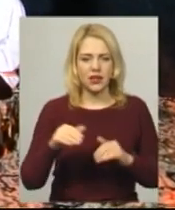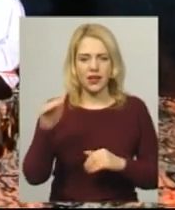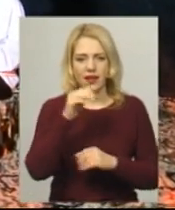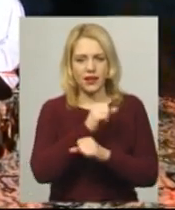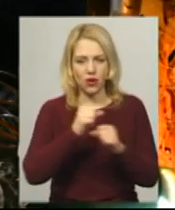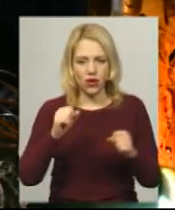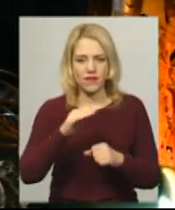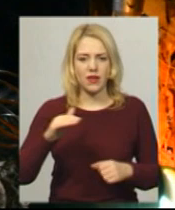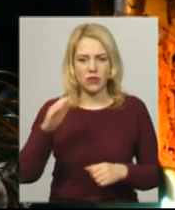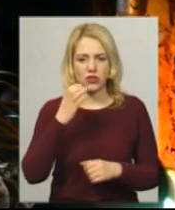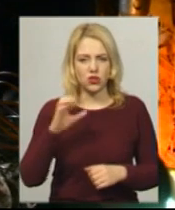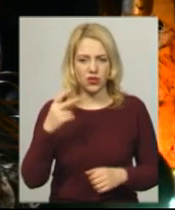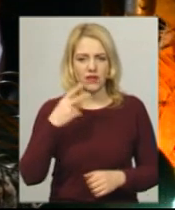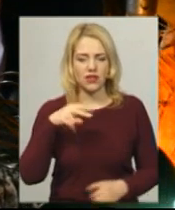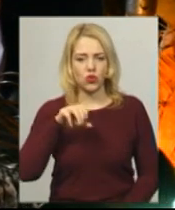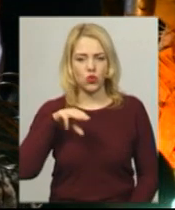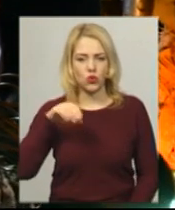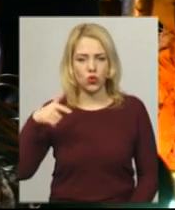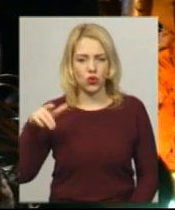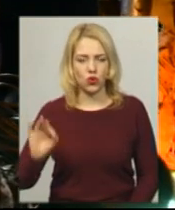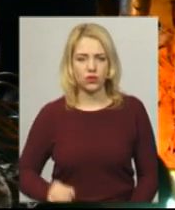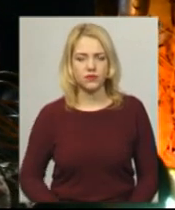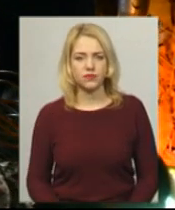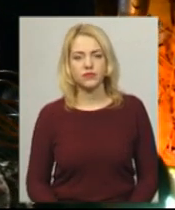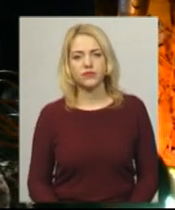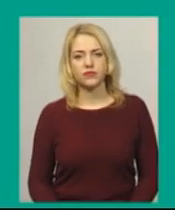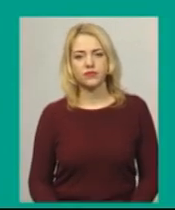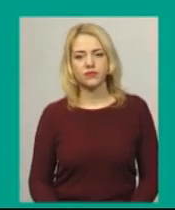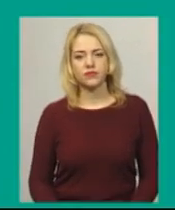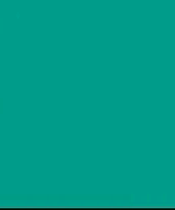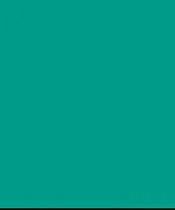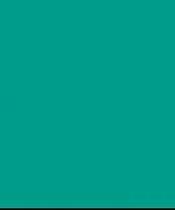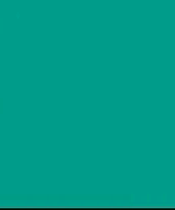17.00. Анастасія Збродова, Іван Мовчан. Новини на Суспільному. Хмельницький.